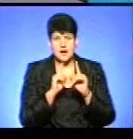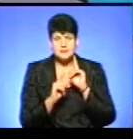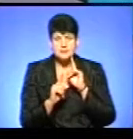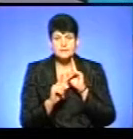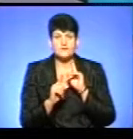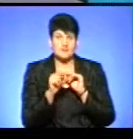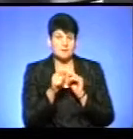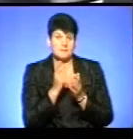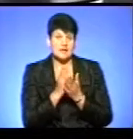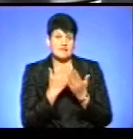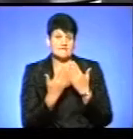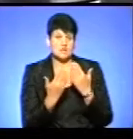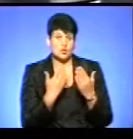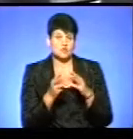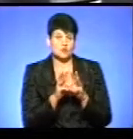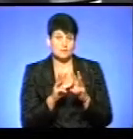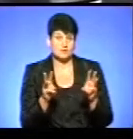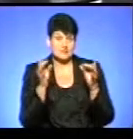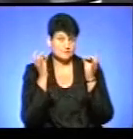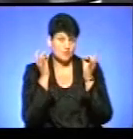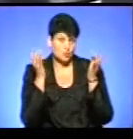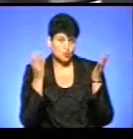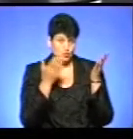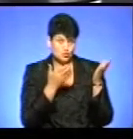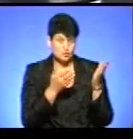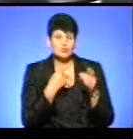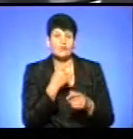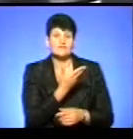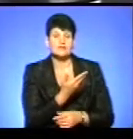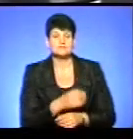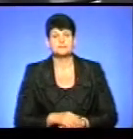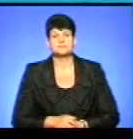безпосередньо має відношення до Міністерства культури, певним чином. Що каже він?